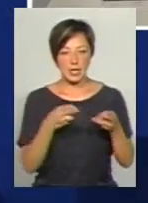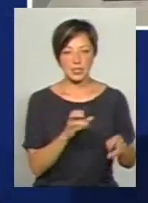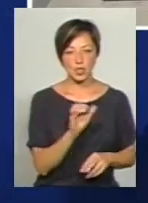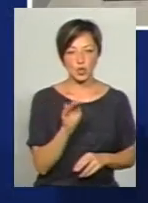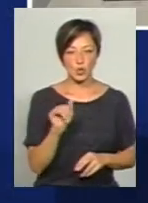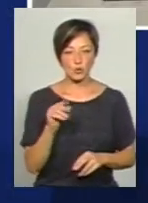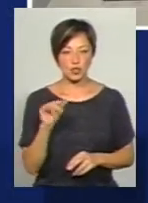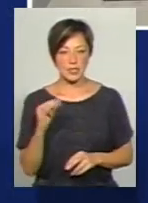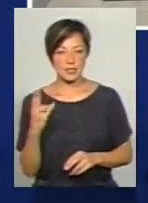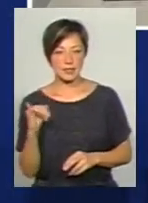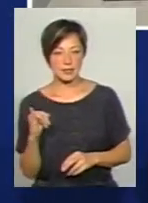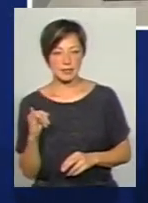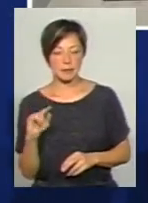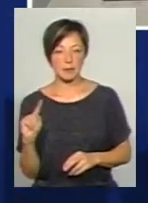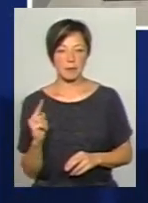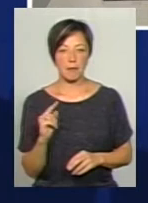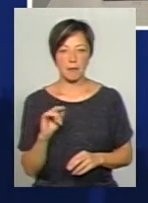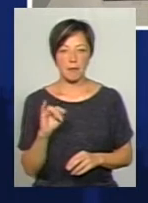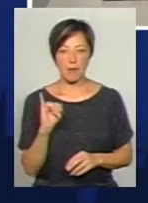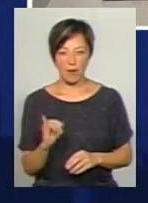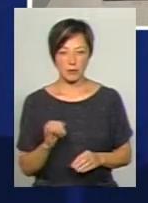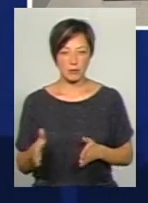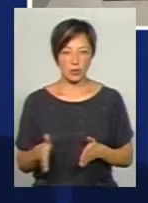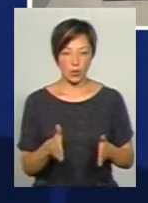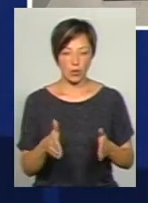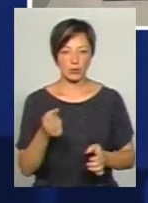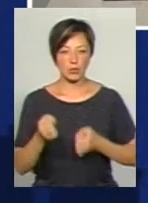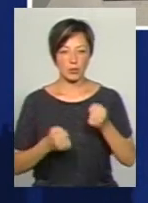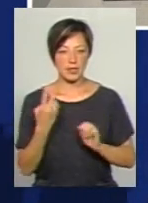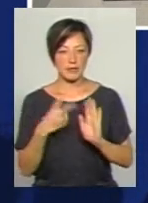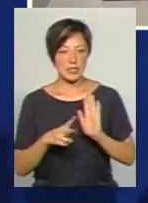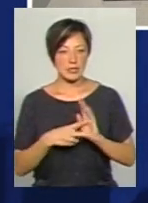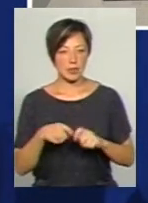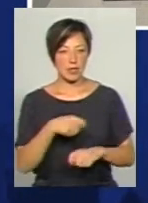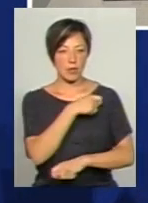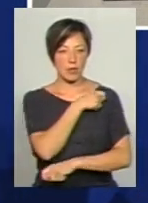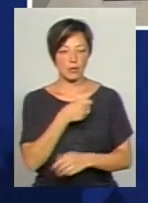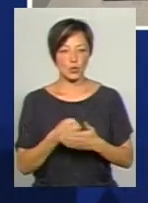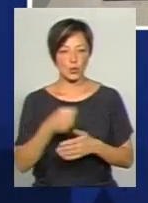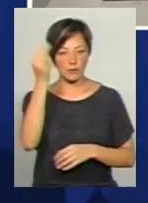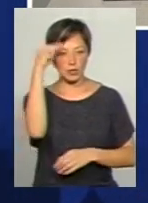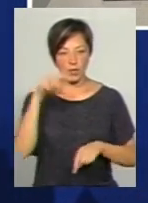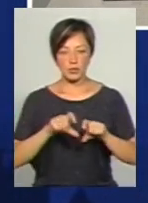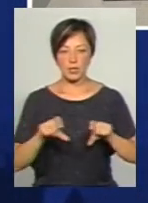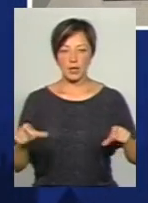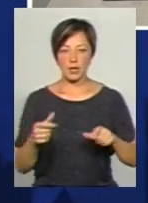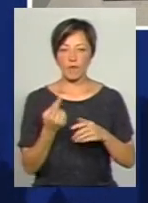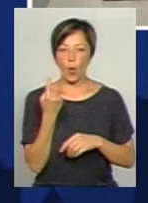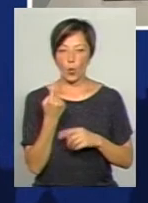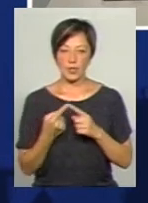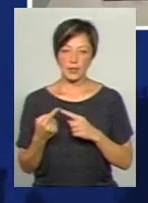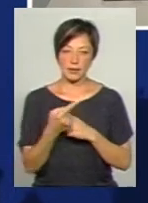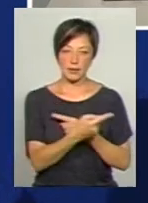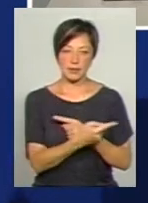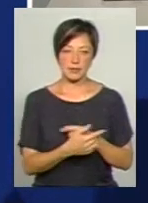по любими дорогами, добратися 27 кілометрів до навчального закладу від в один кінець.